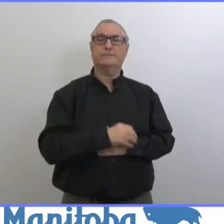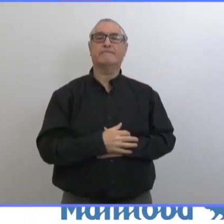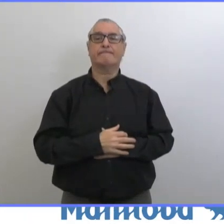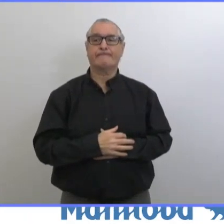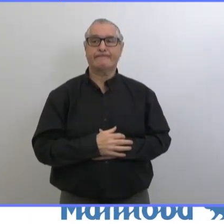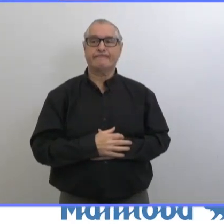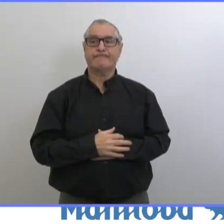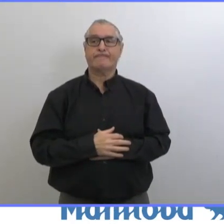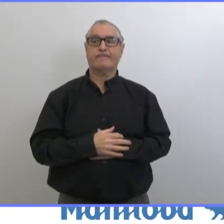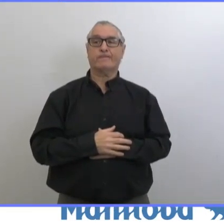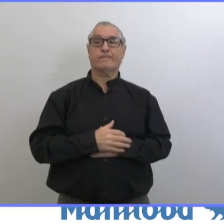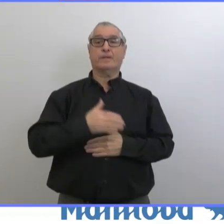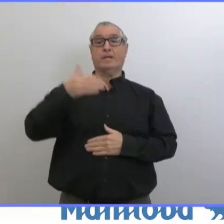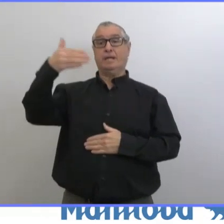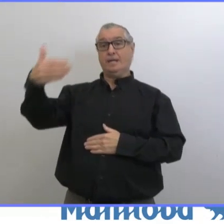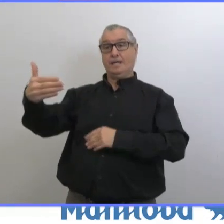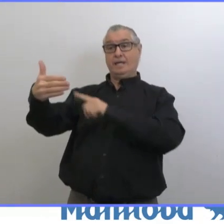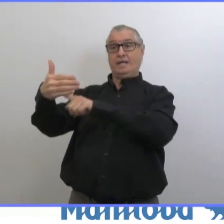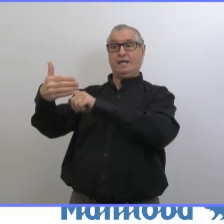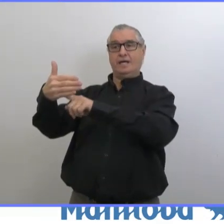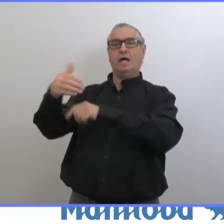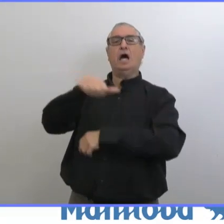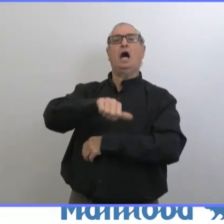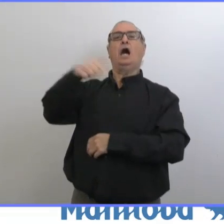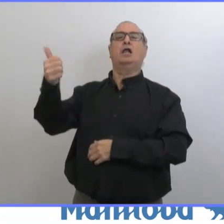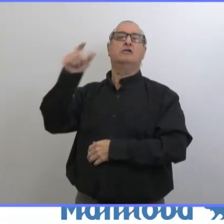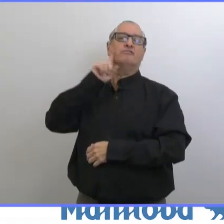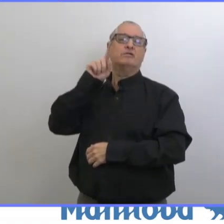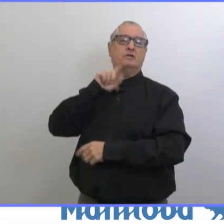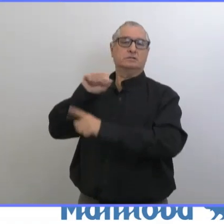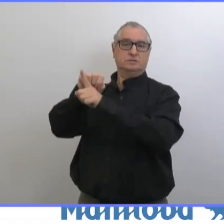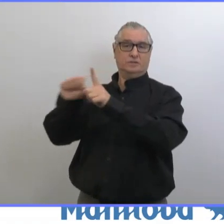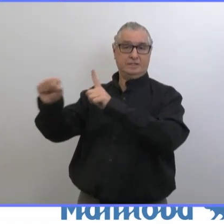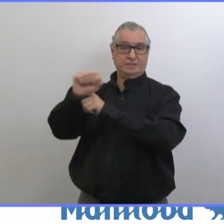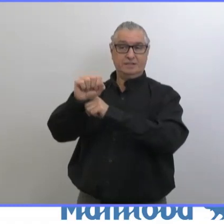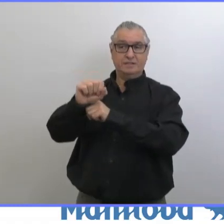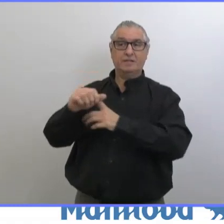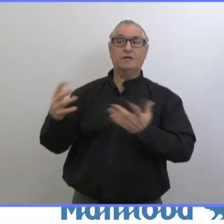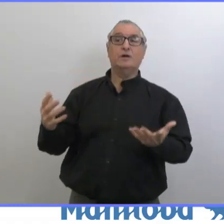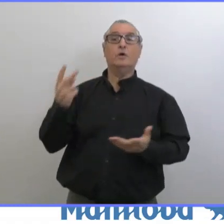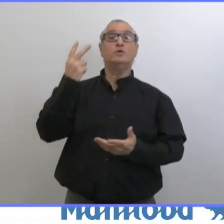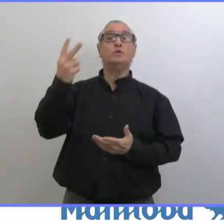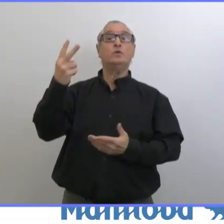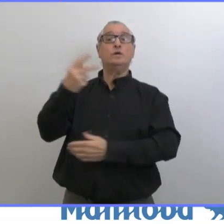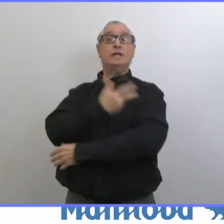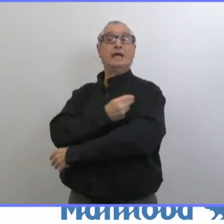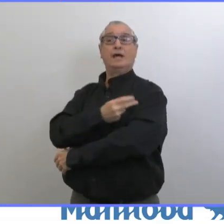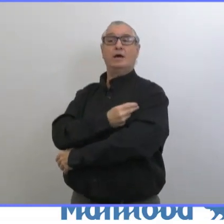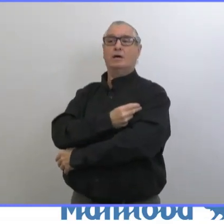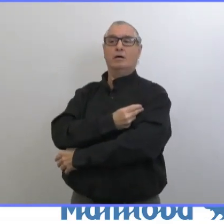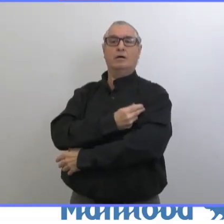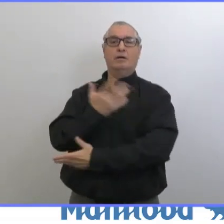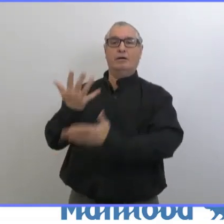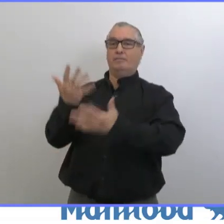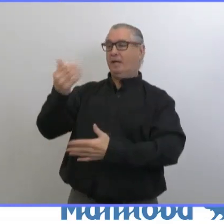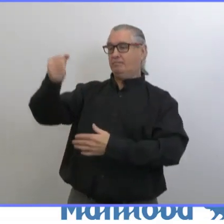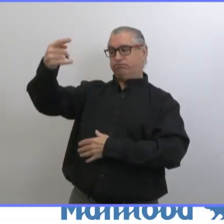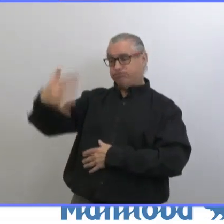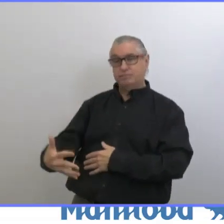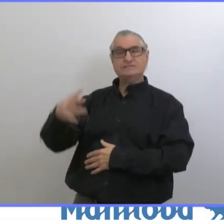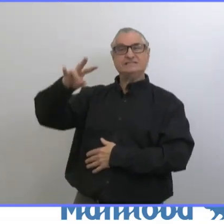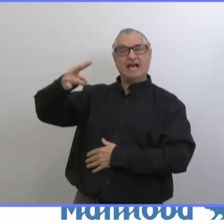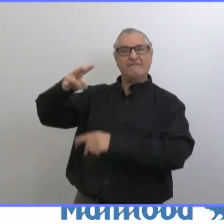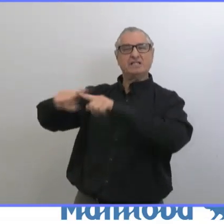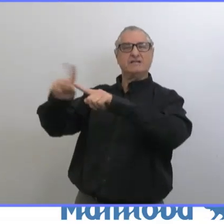diapositive, c'est un scénario où il y a plus de doses. Donc ça, ça comprend les vaccins qui ont été approuvés, mais aussi ceux qui n'ont pas encore été